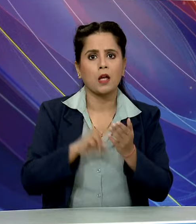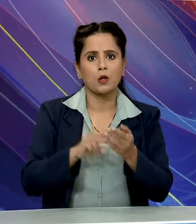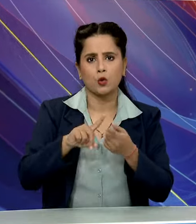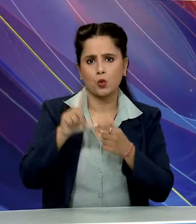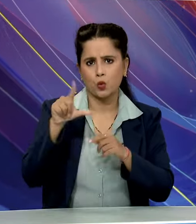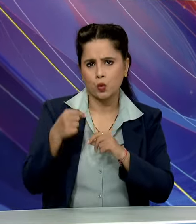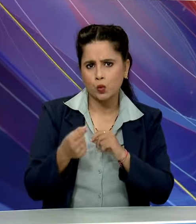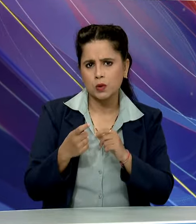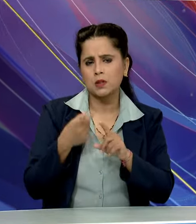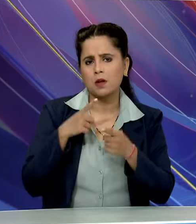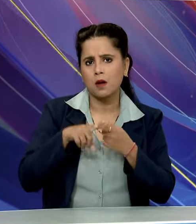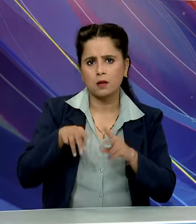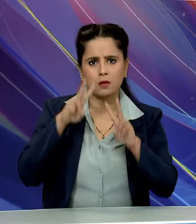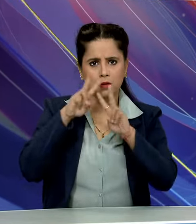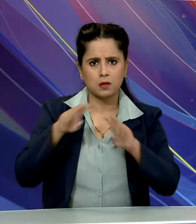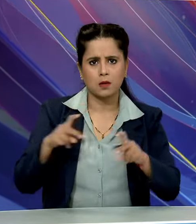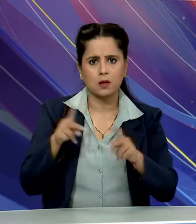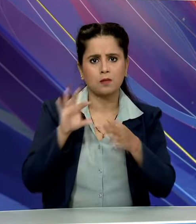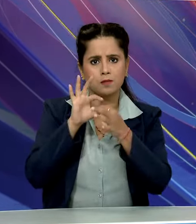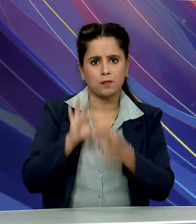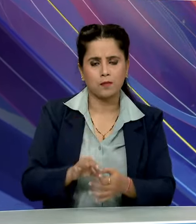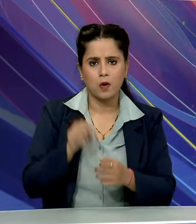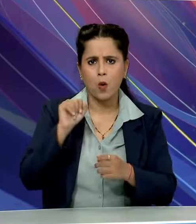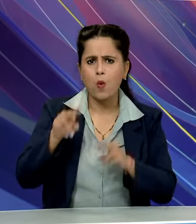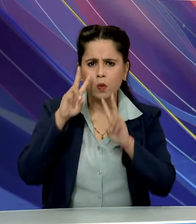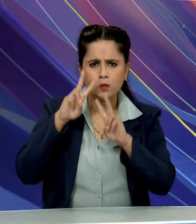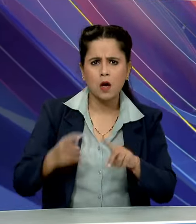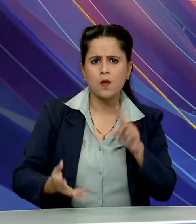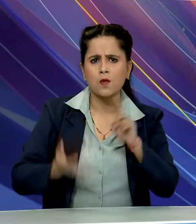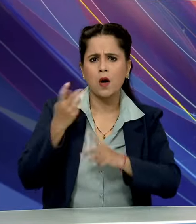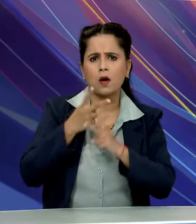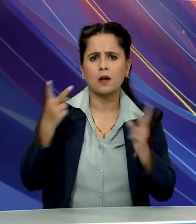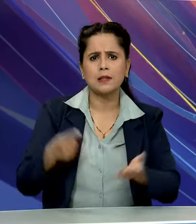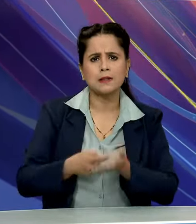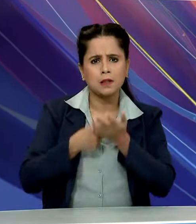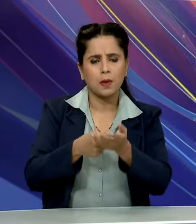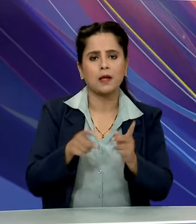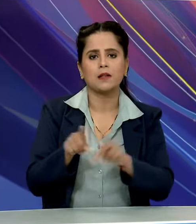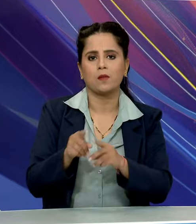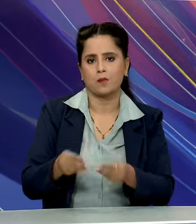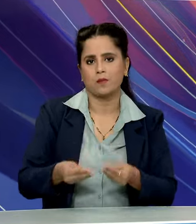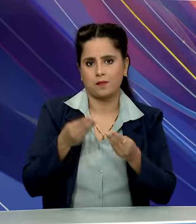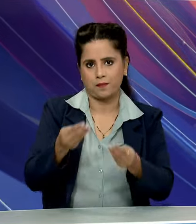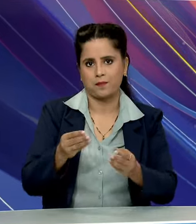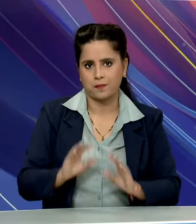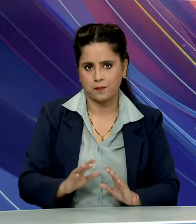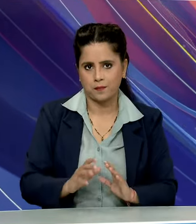साइड बेस संचोधनों से सब्धित उनकी खोजों के लिए ये सम्मान दिया गया